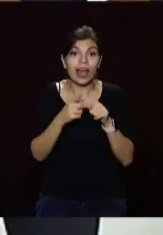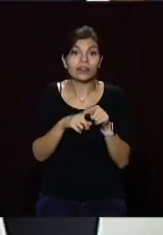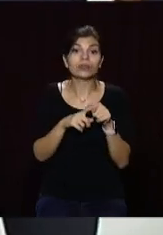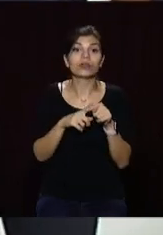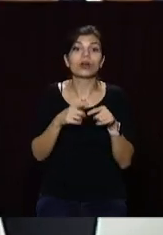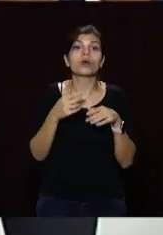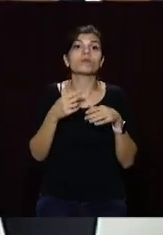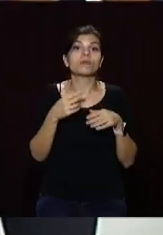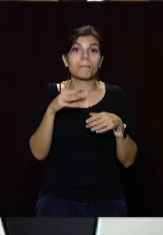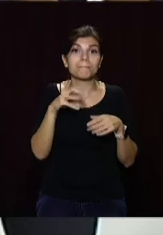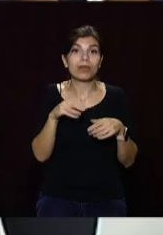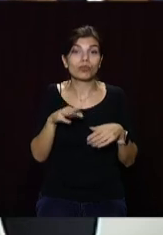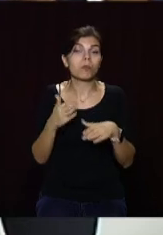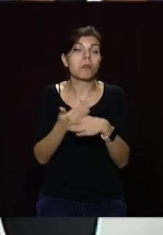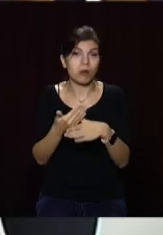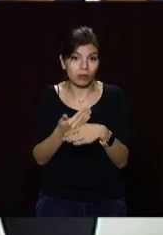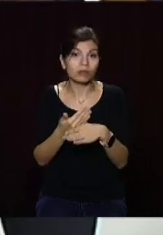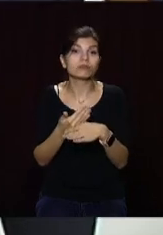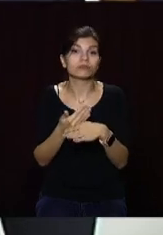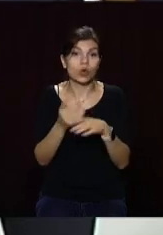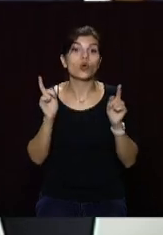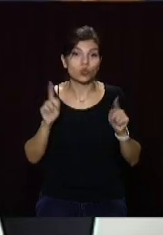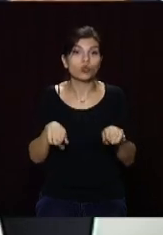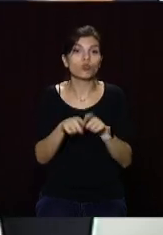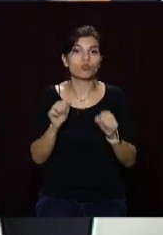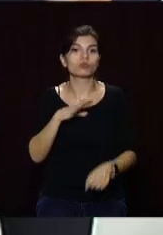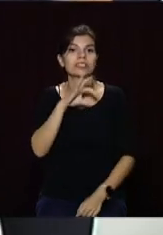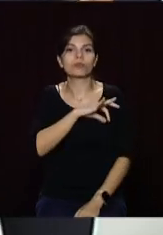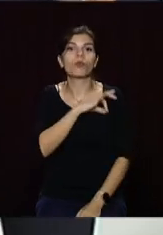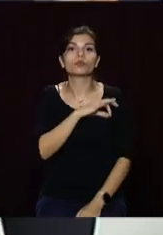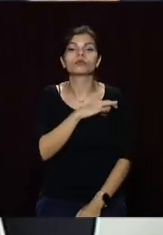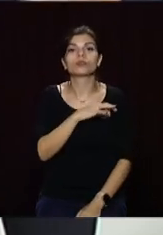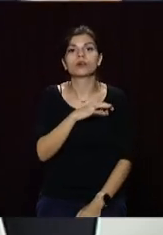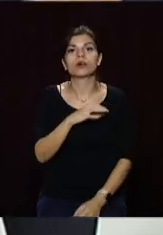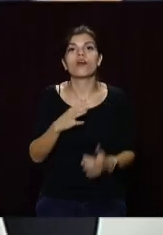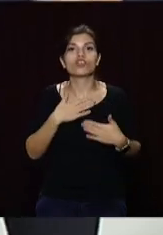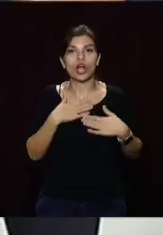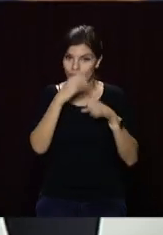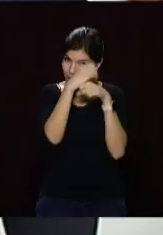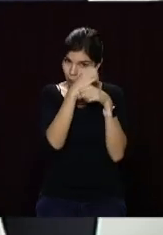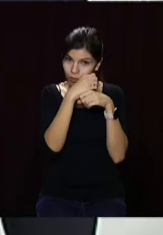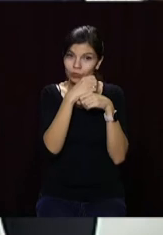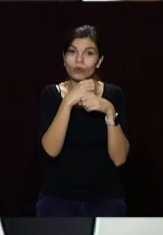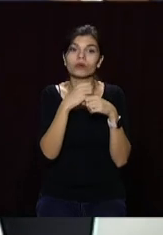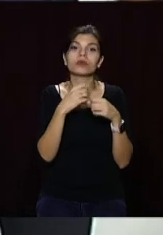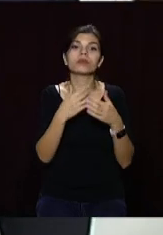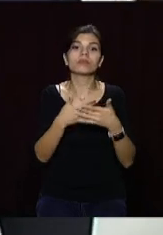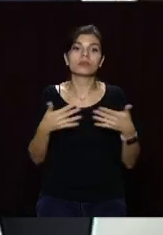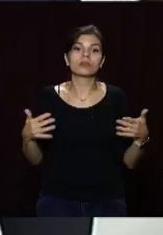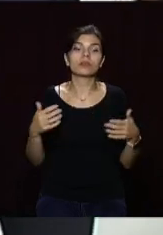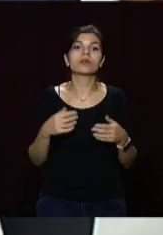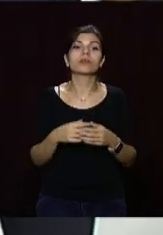теж може бути застосований в наших лабораторіях, а лабораторій,